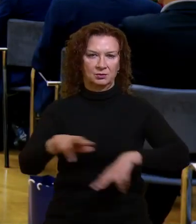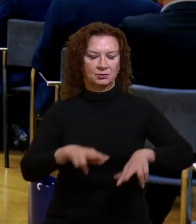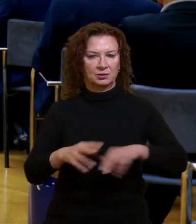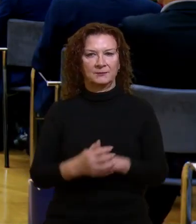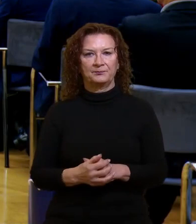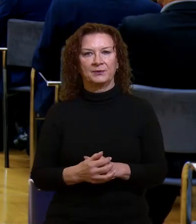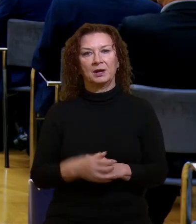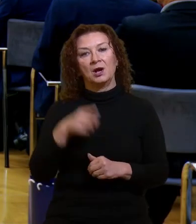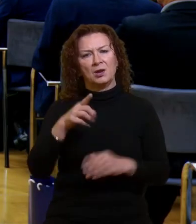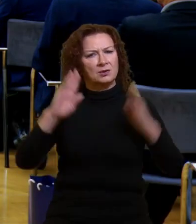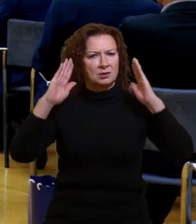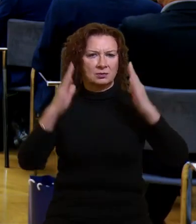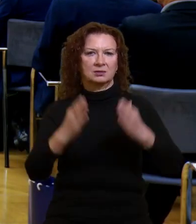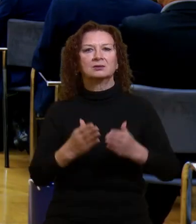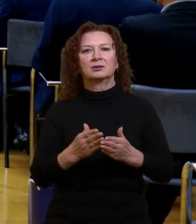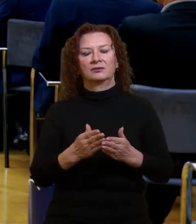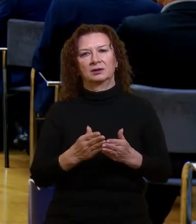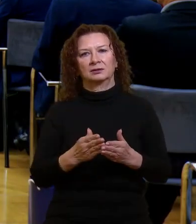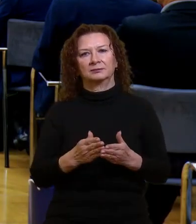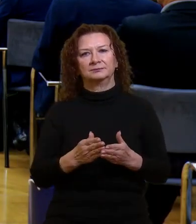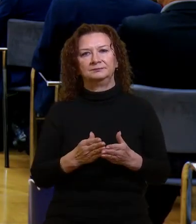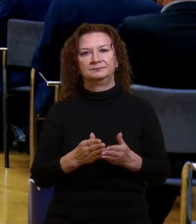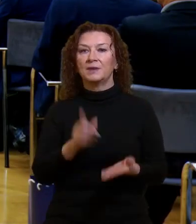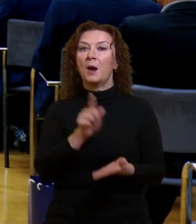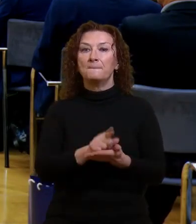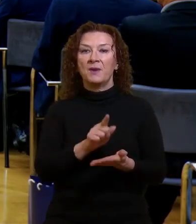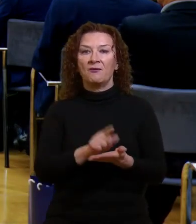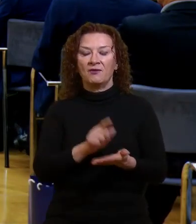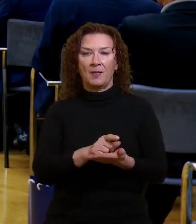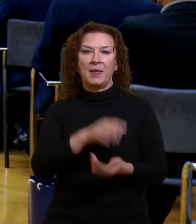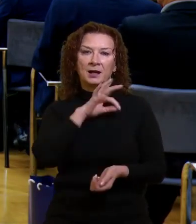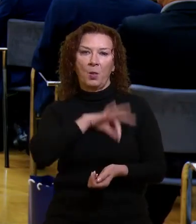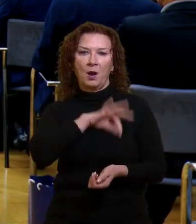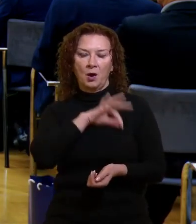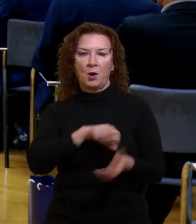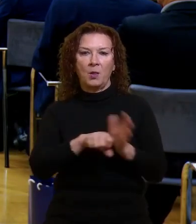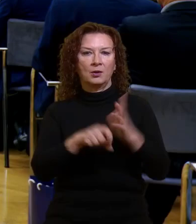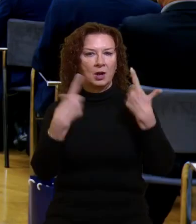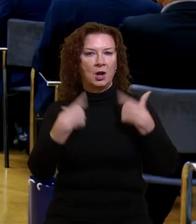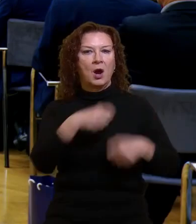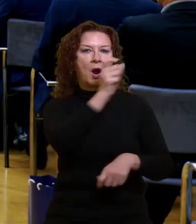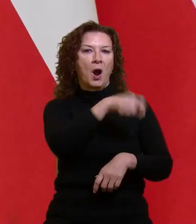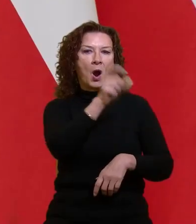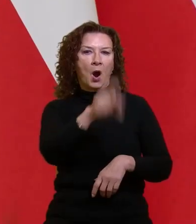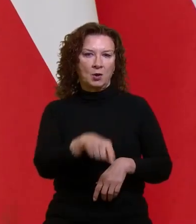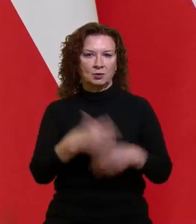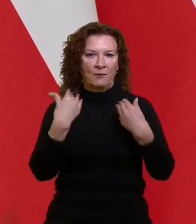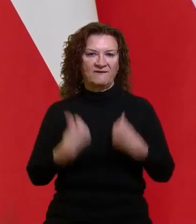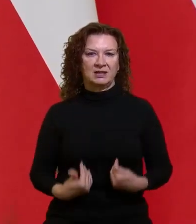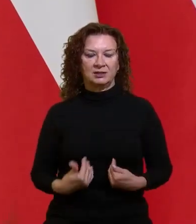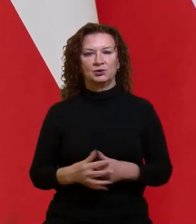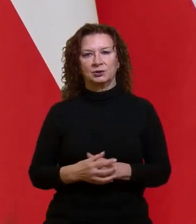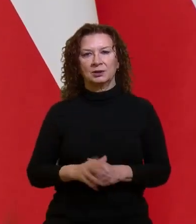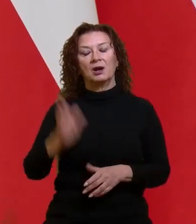I one oczywiście koncentrują się przede wszystkim na podatku dochodowym od osób fizycznych, mając